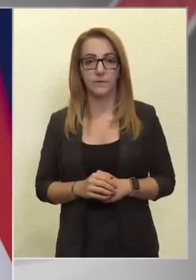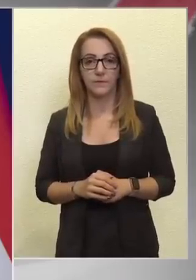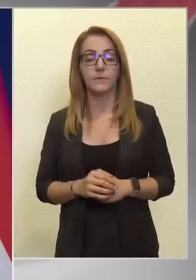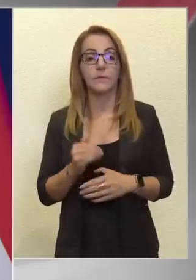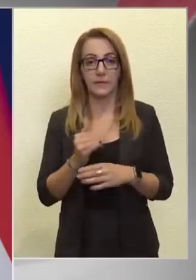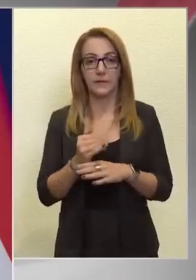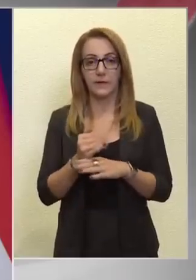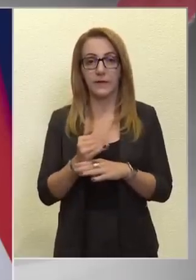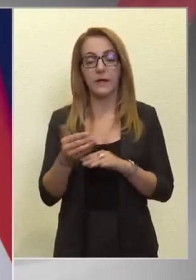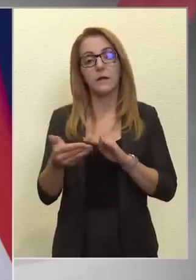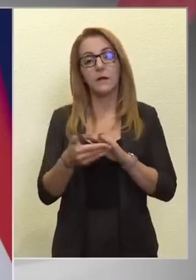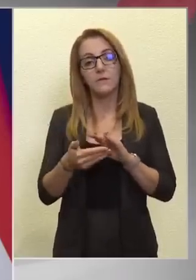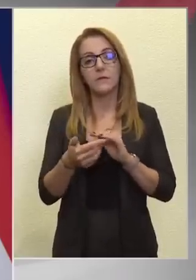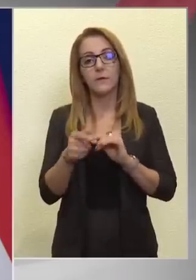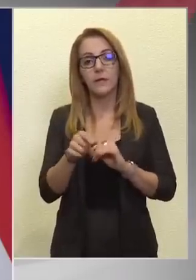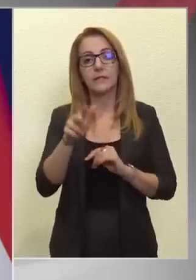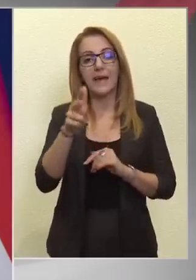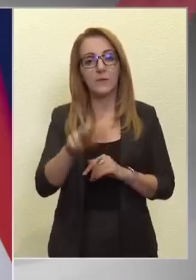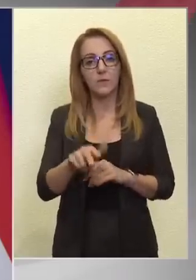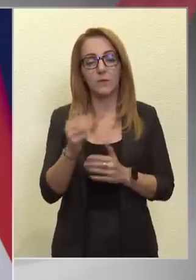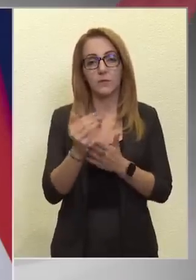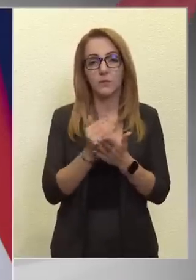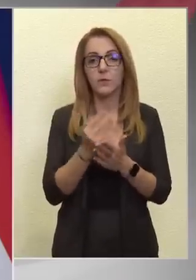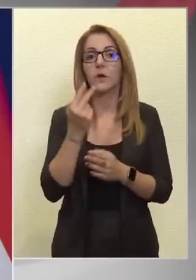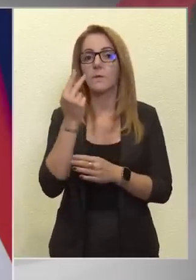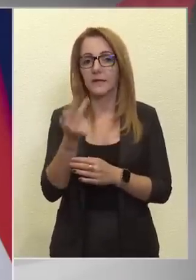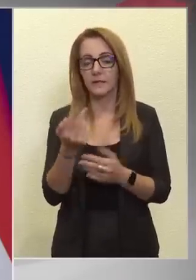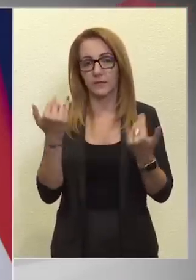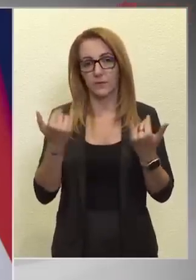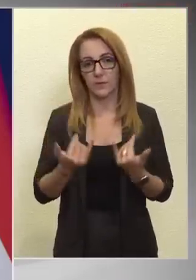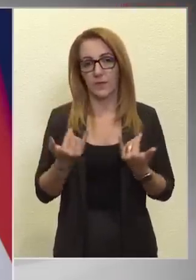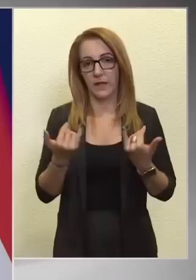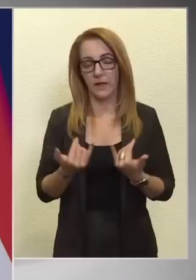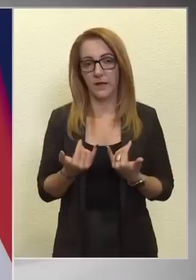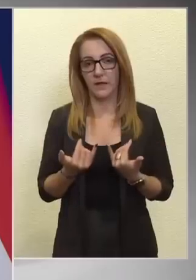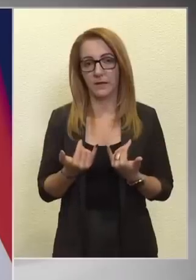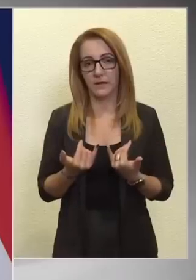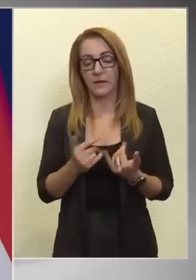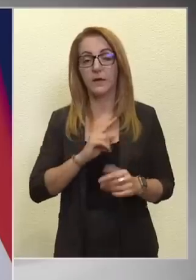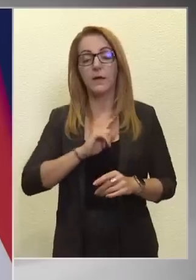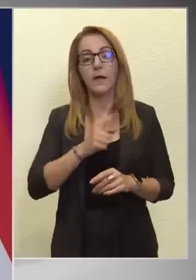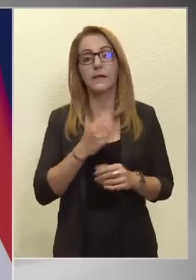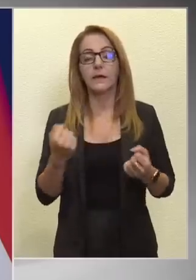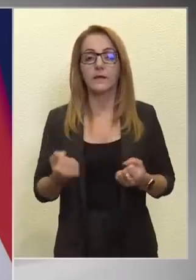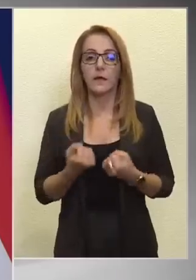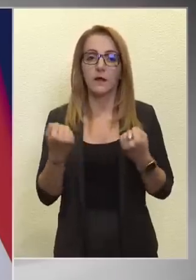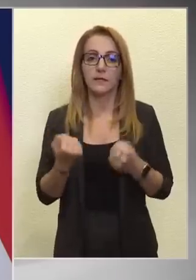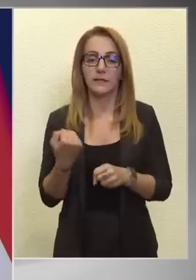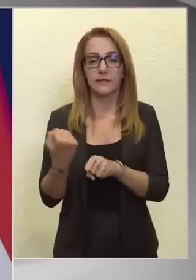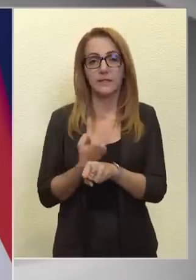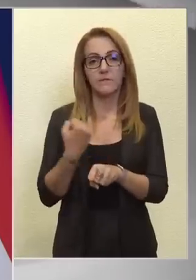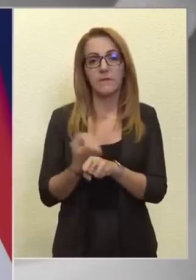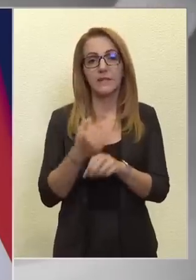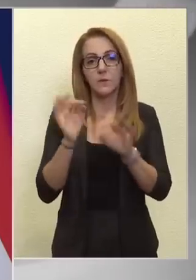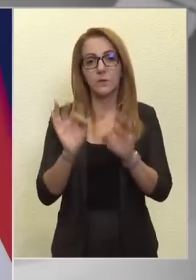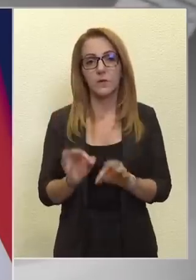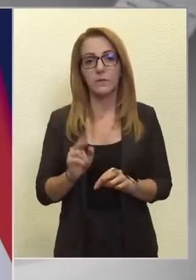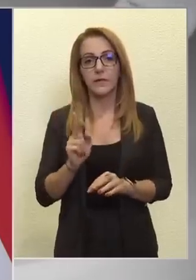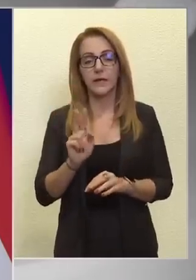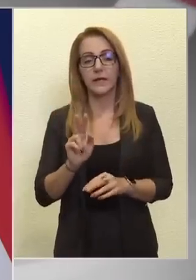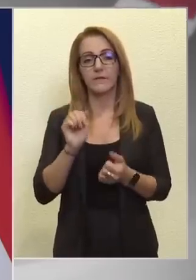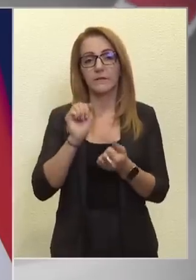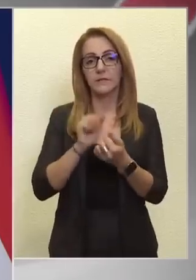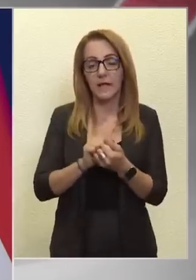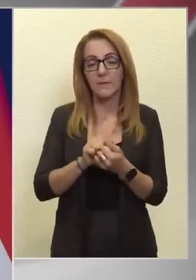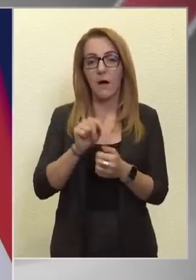Igen, tehát alapvetően ez egy három hónapos program, megnézzük. Jelen pillanatban az energiaintenzív feldolgozóipari KKV-k száma,